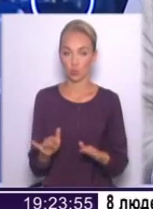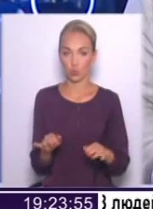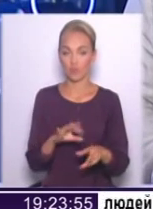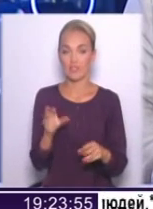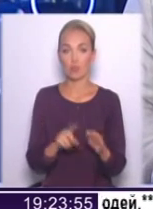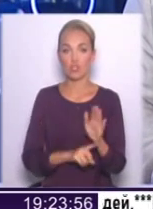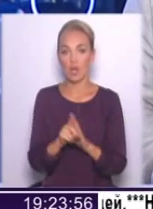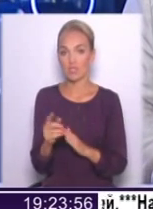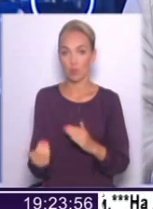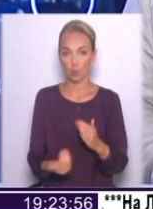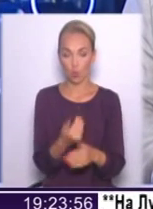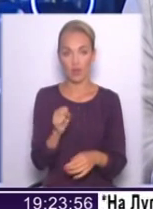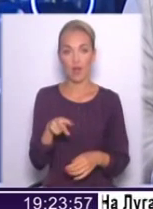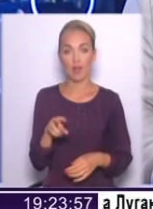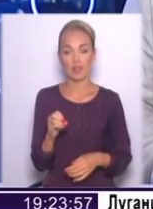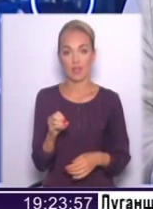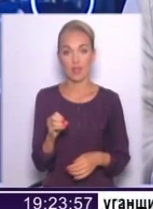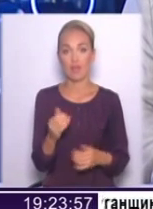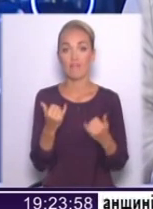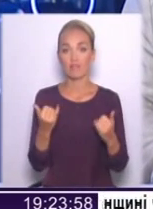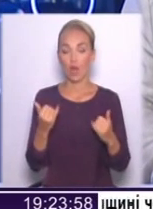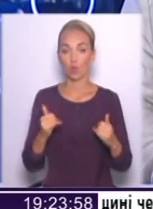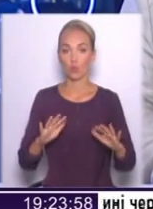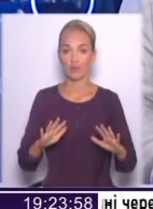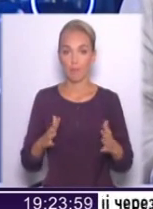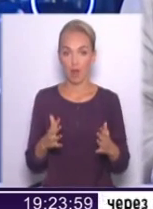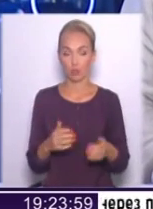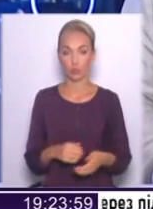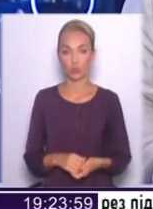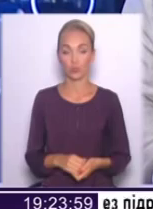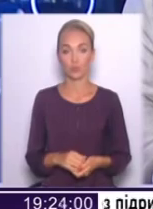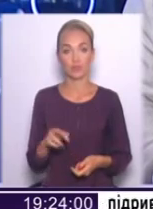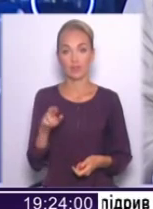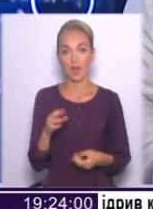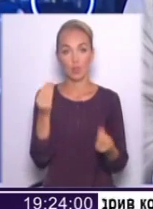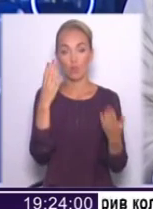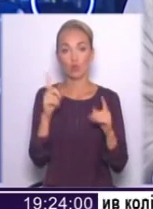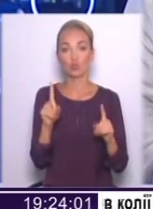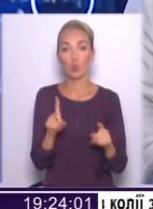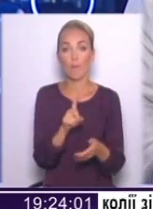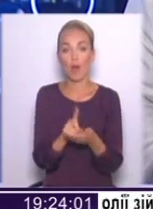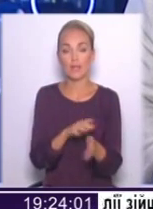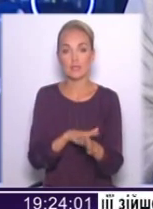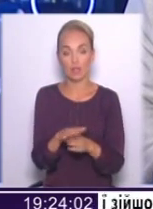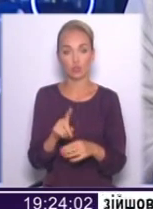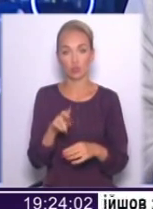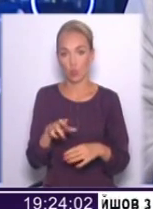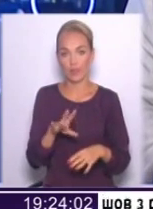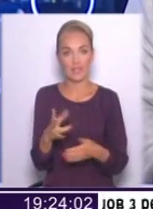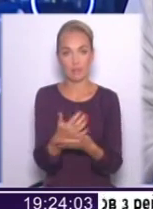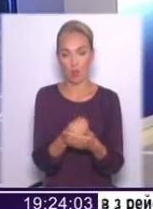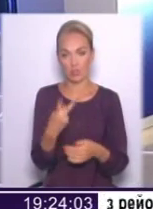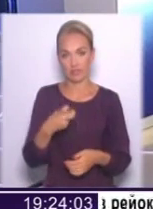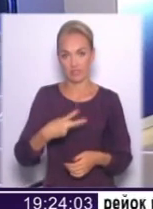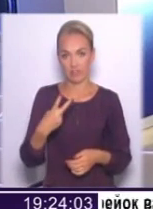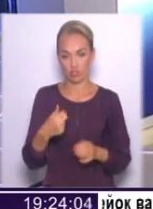все починається по-новій, але в даному випадку, ну, я не уявляюся, що має статися, щоб 226 голосів не зібралося. Але